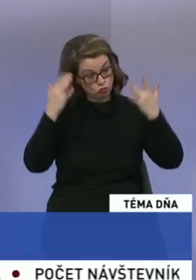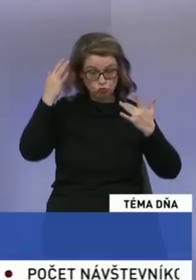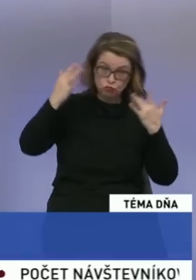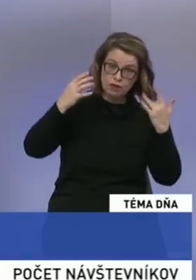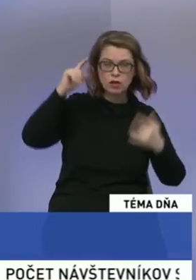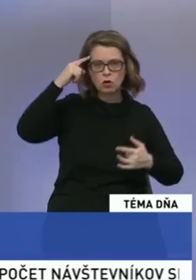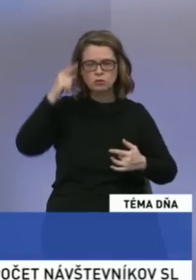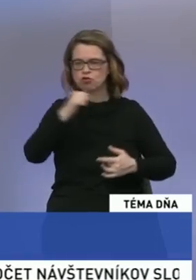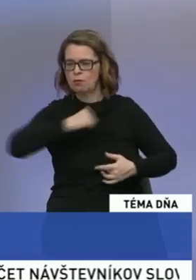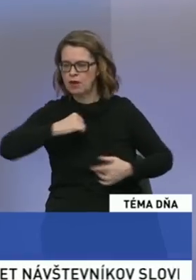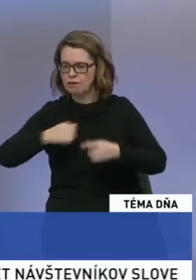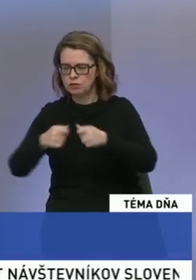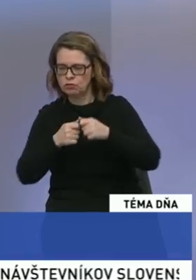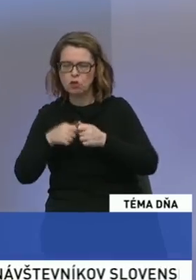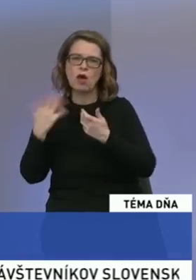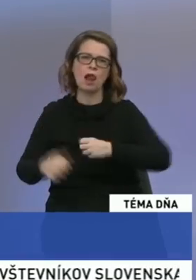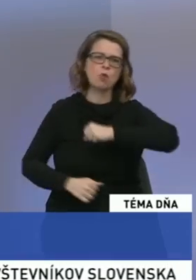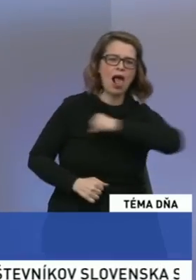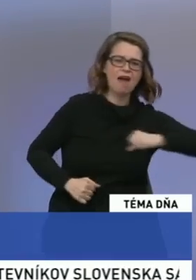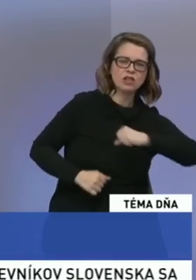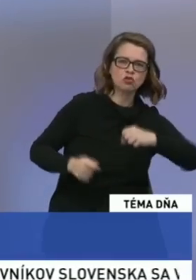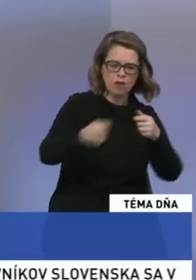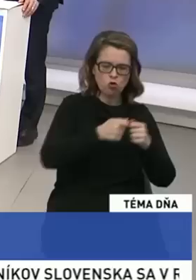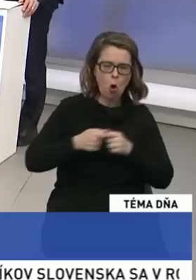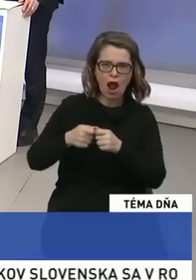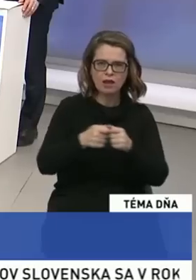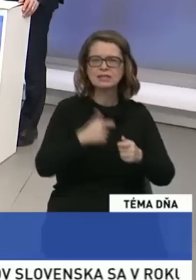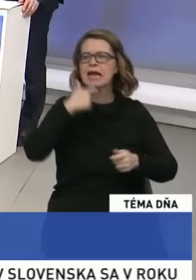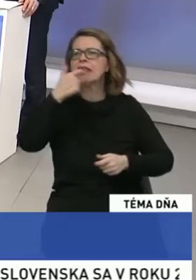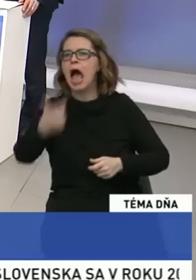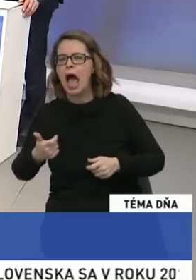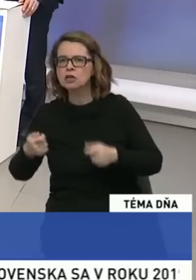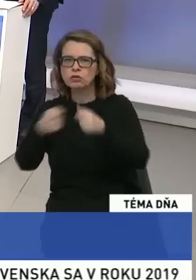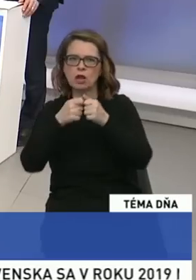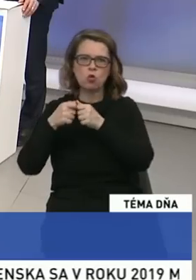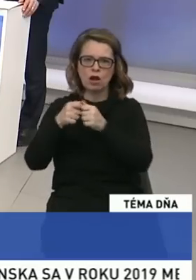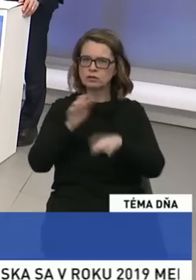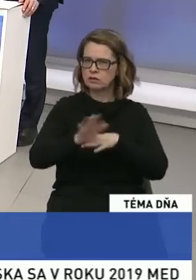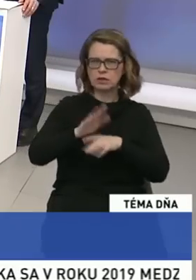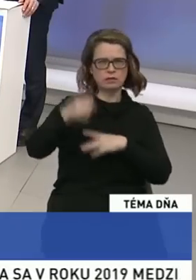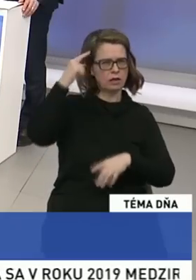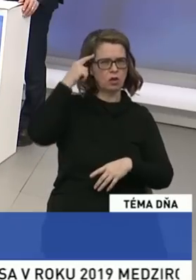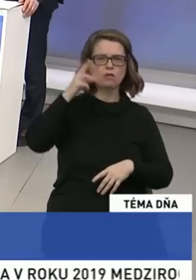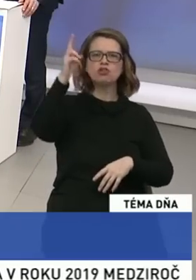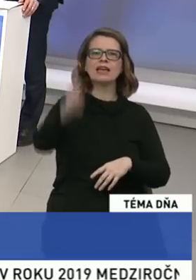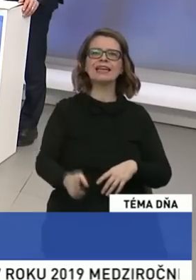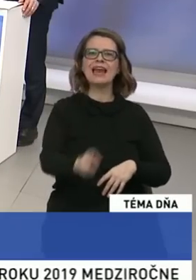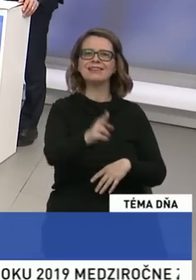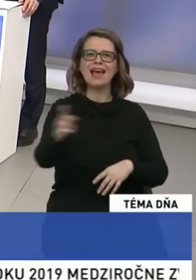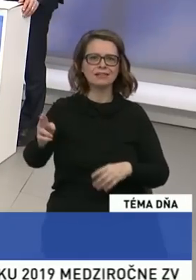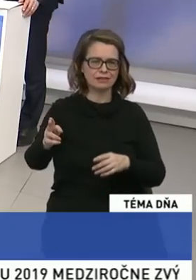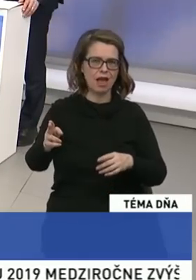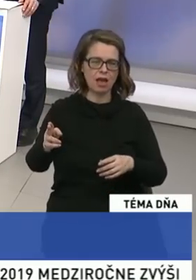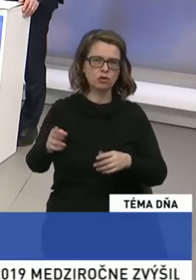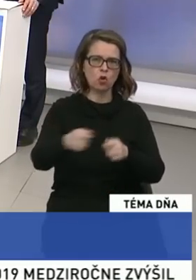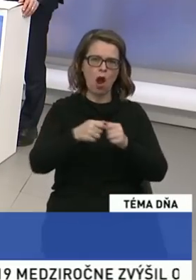pravicovej koalícii alebo ľavicovej koalícii, národnej koalícii. Nikdy sa neuvažuje o kresťanskej koalícii. Viete si predstaviť, že